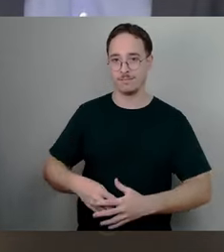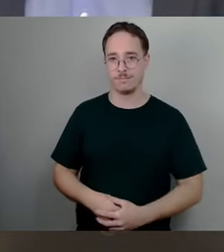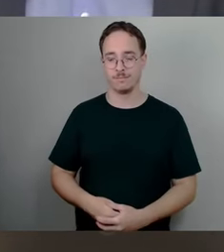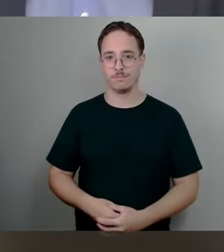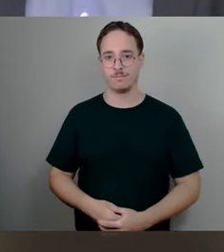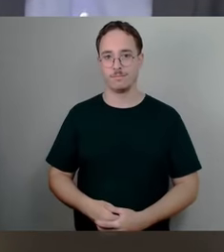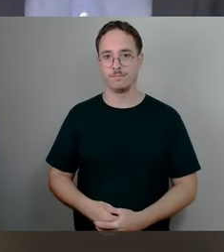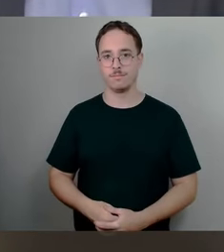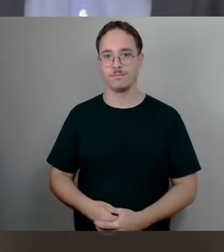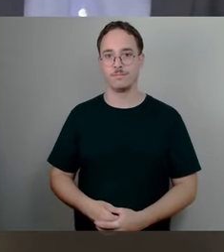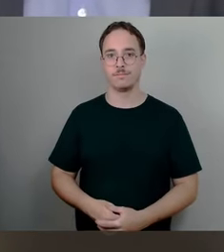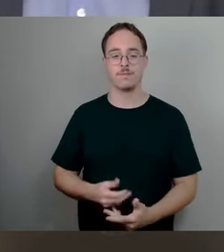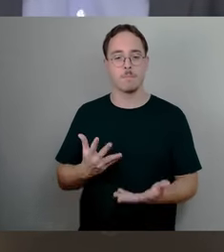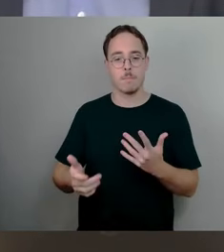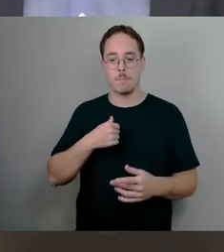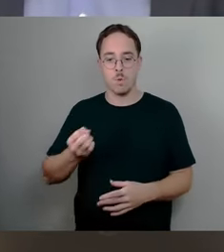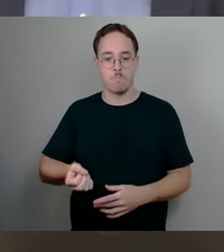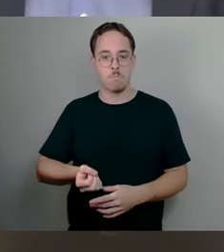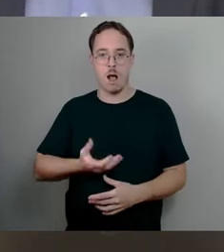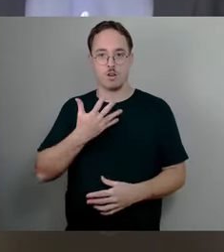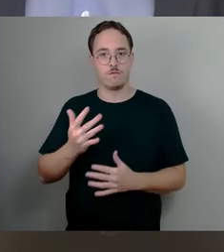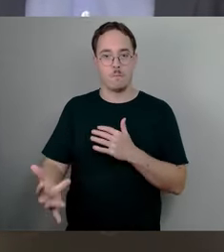Manchmal ist man überrascht, was alles so geht.